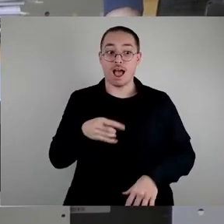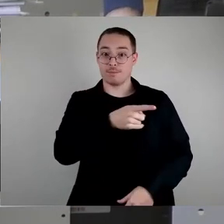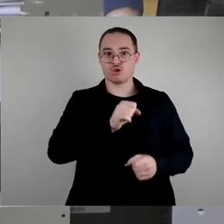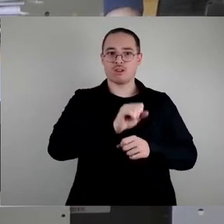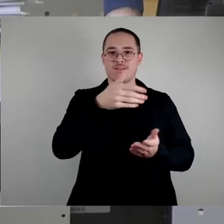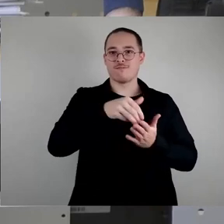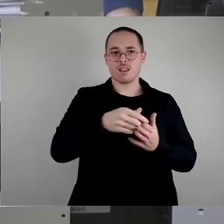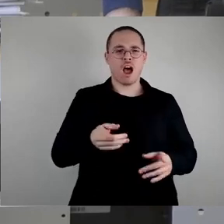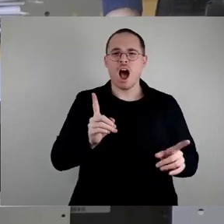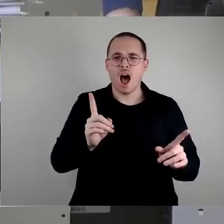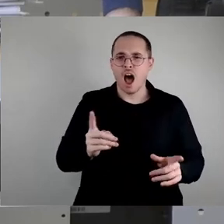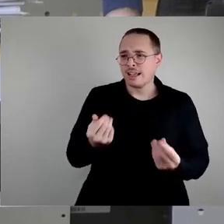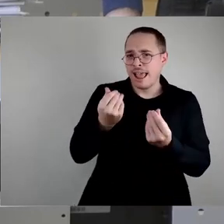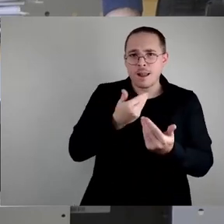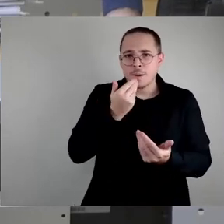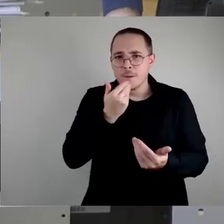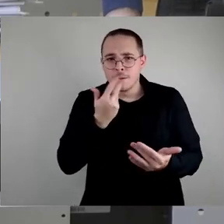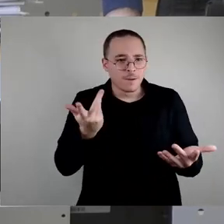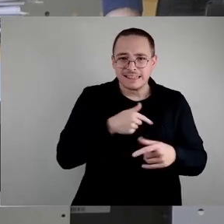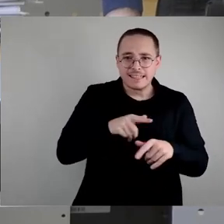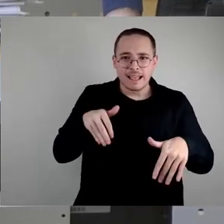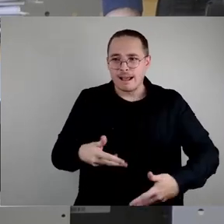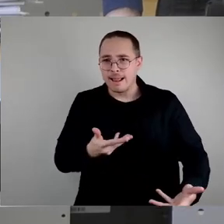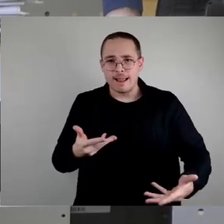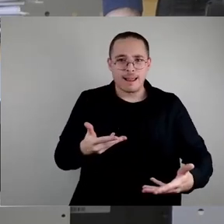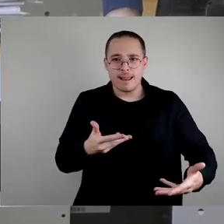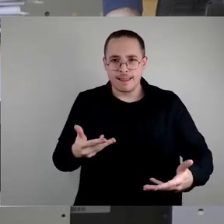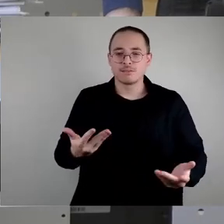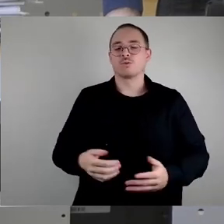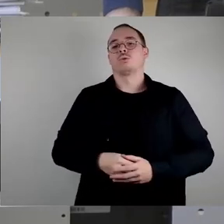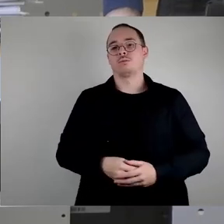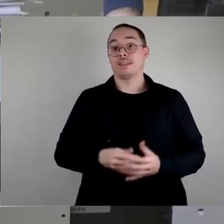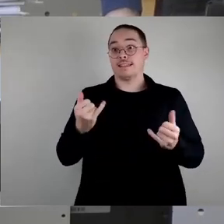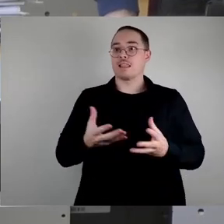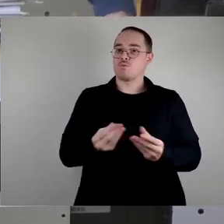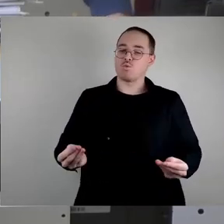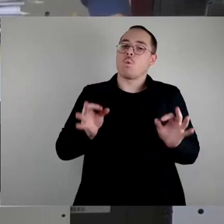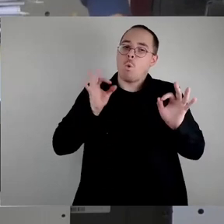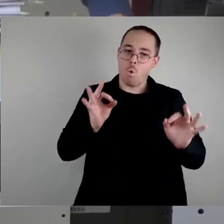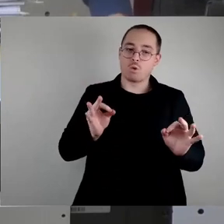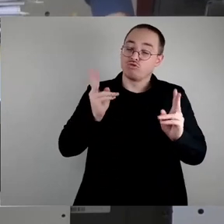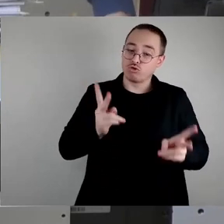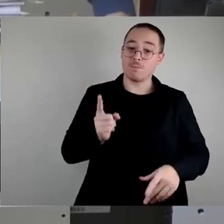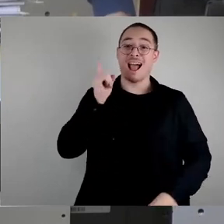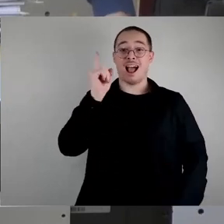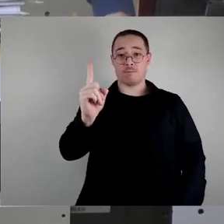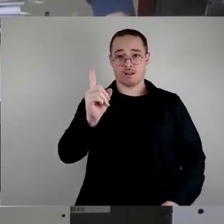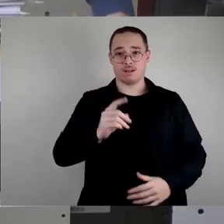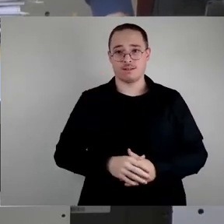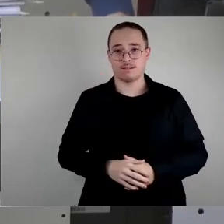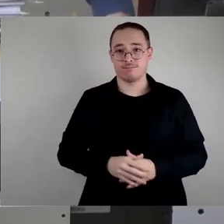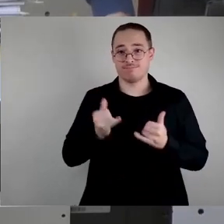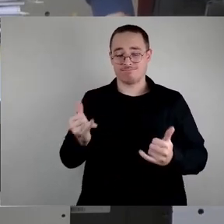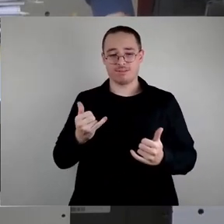das Problem ist jetzt gelöst. Das ist gut so. Aber wir dürfen deswegen nicht den Blick dafür verlieren, dass die